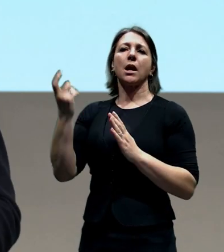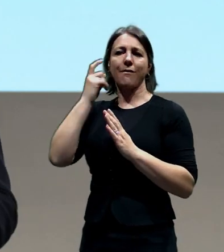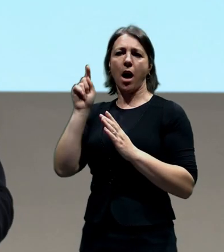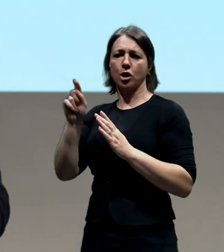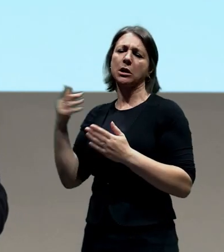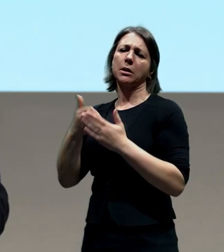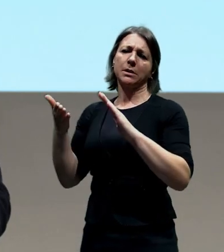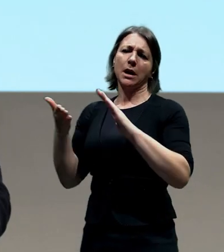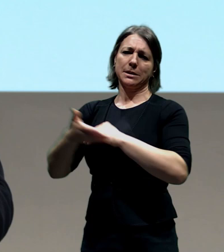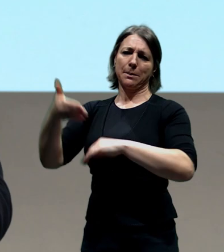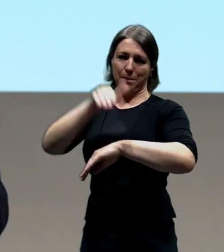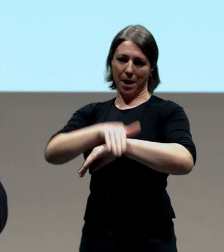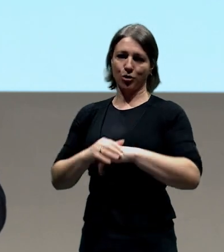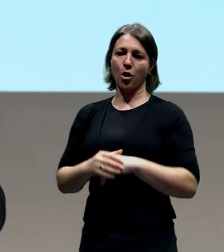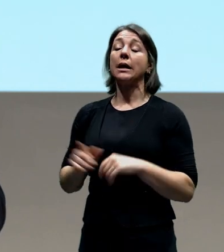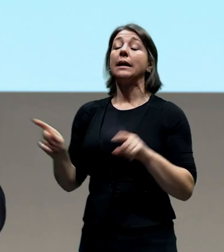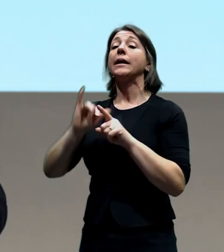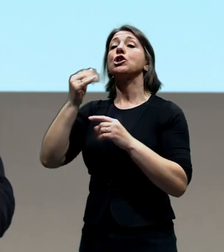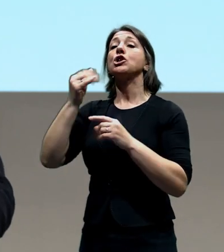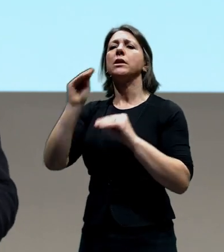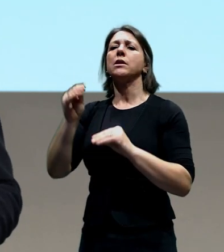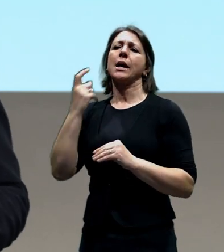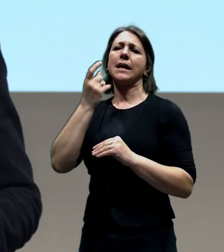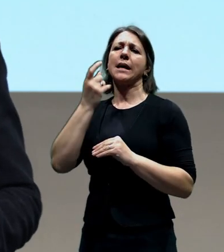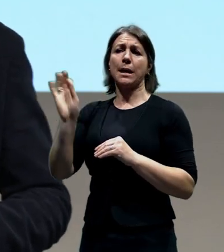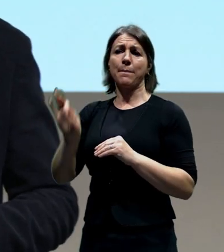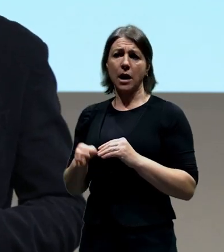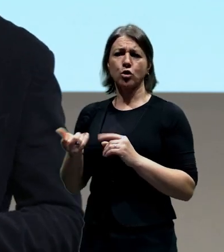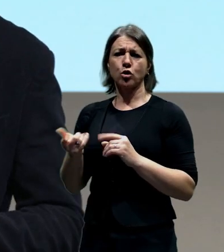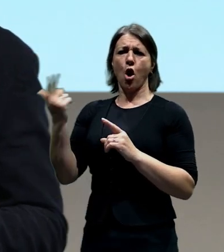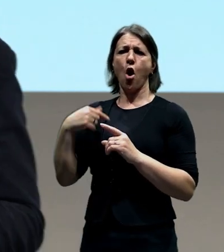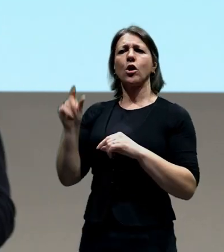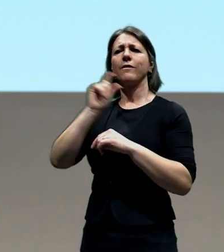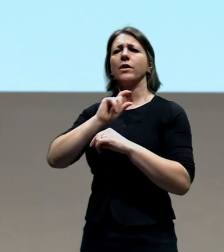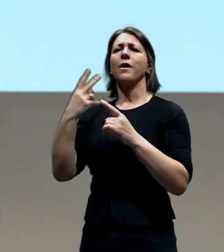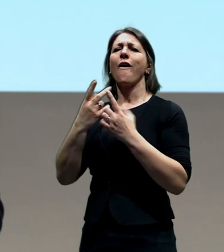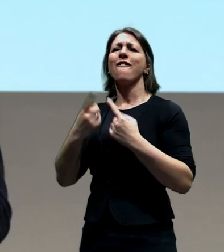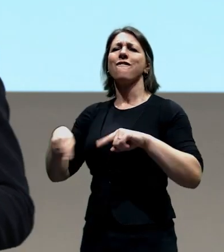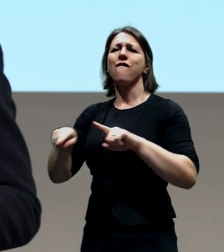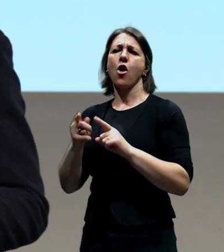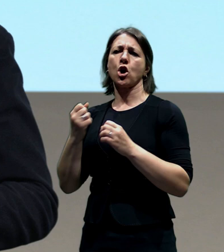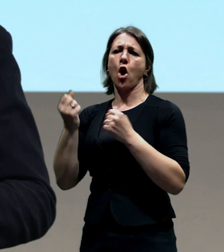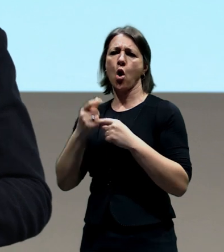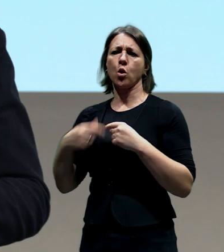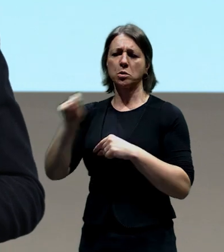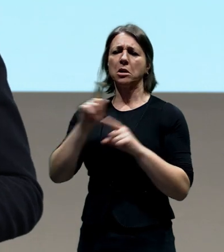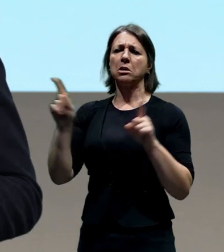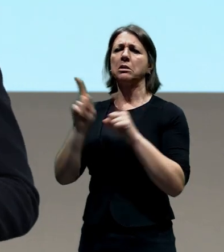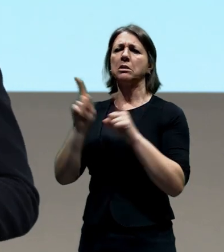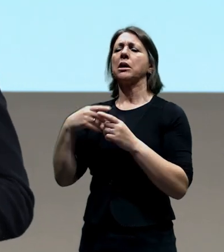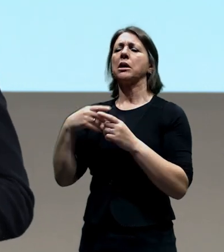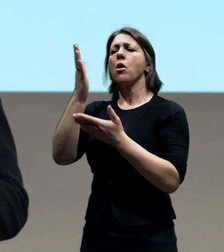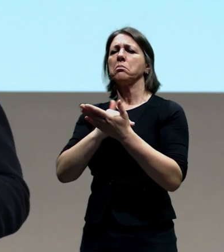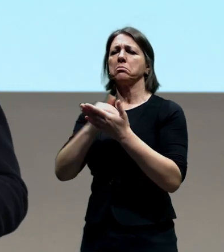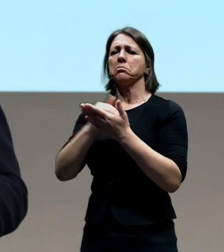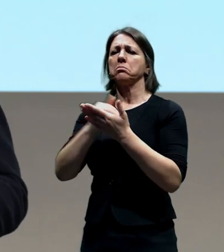Potom tady přivítám Jana Semeráda z firmy 4Roads, Marka Zděradičku, ředitele sekce infrastruktury tady na